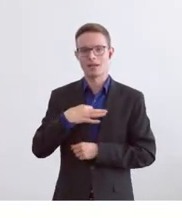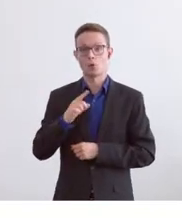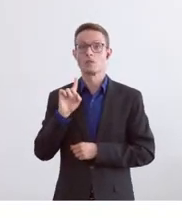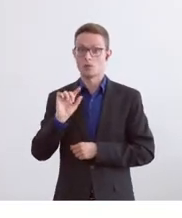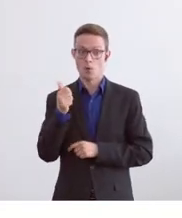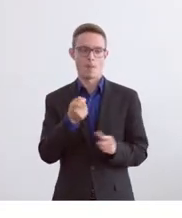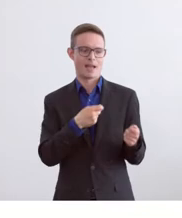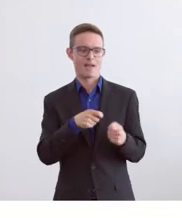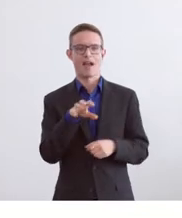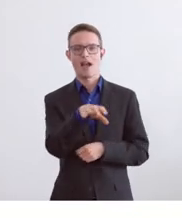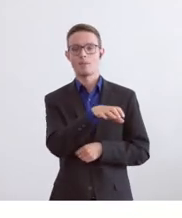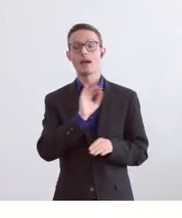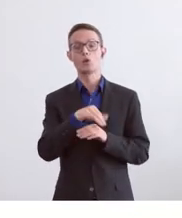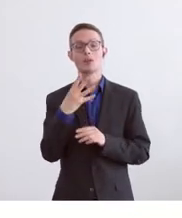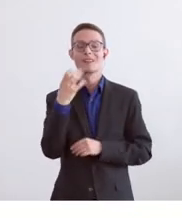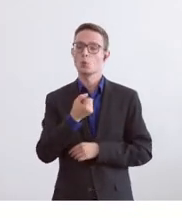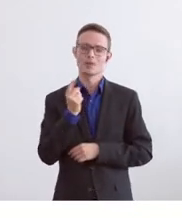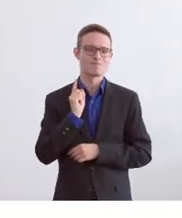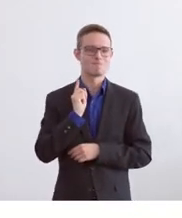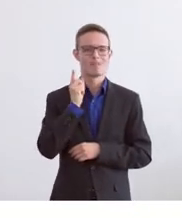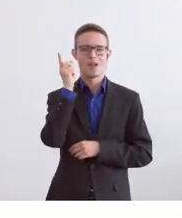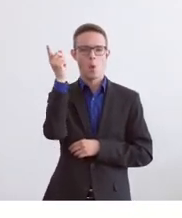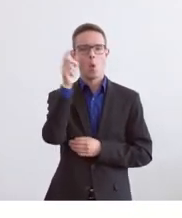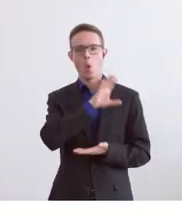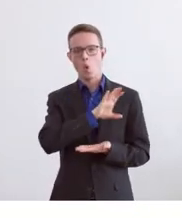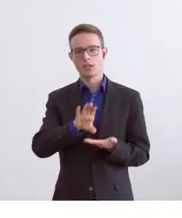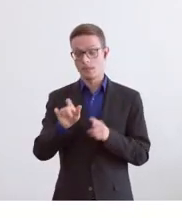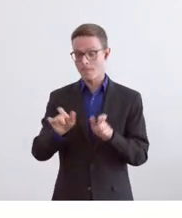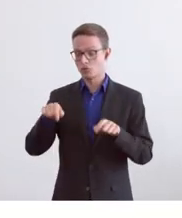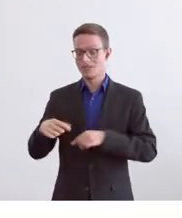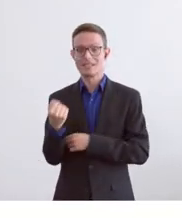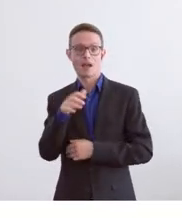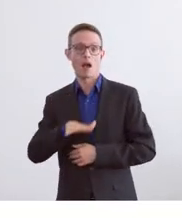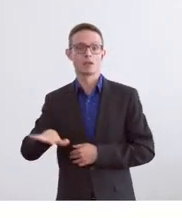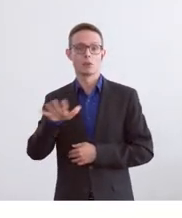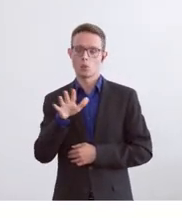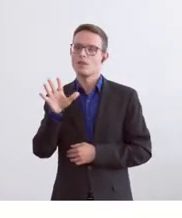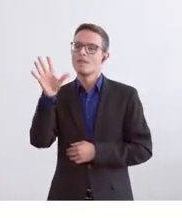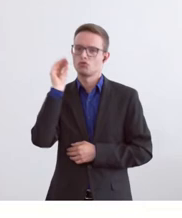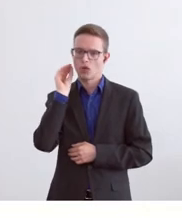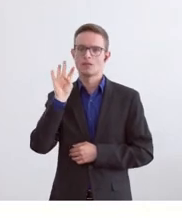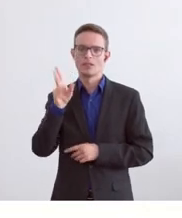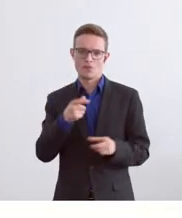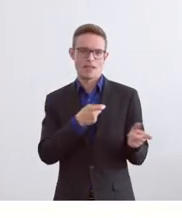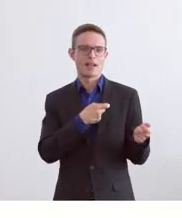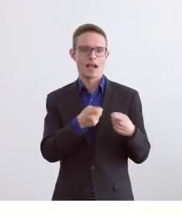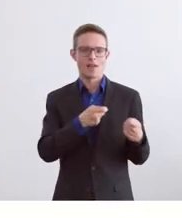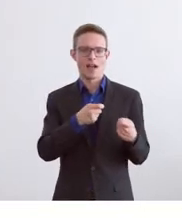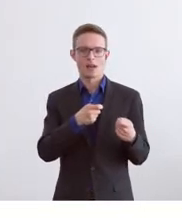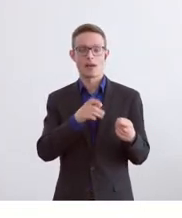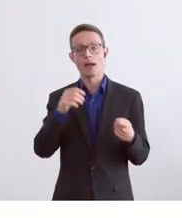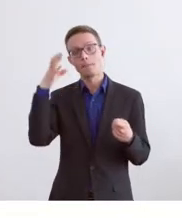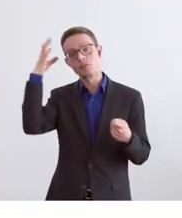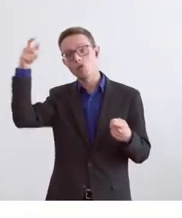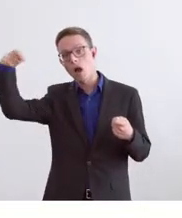über 400 Millionen und Menschen in diesem Kanton haben begriffen, dass viele Gewerbetriebe mit Unterstützung vom Staat oder auch